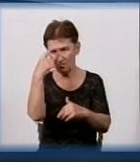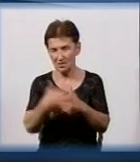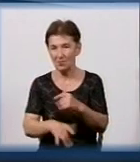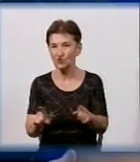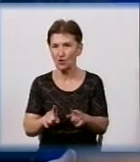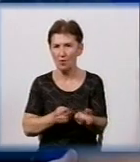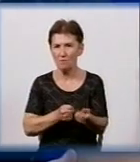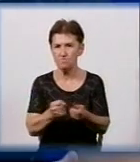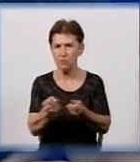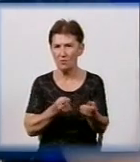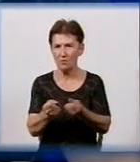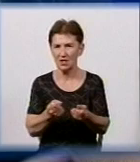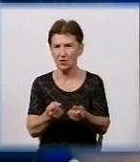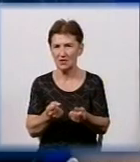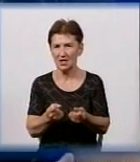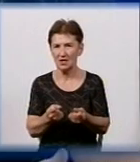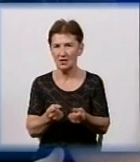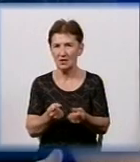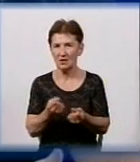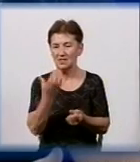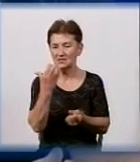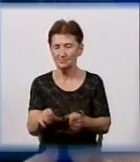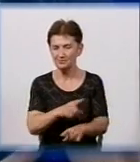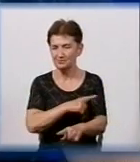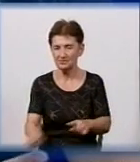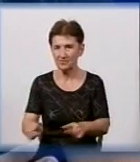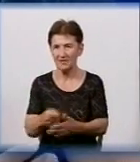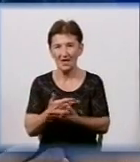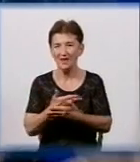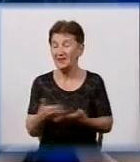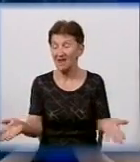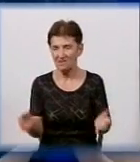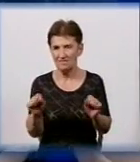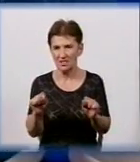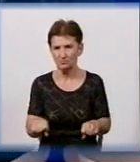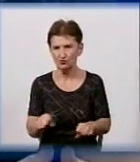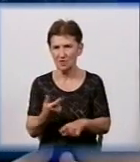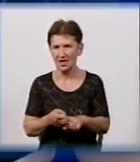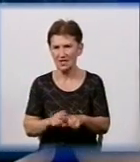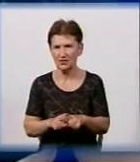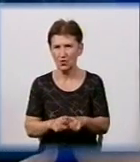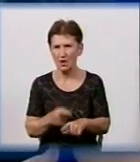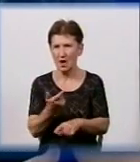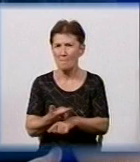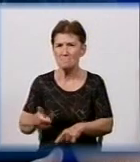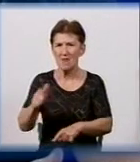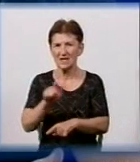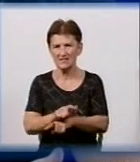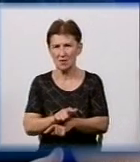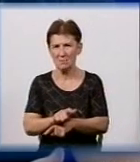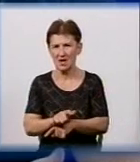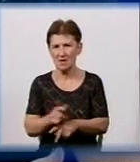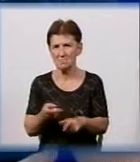на даний момент немає можливості. Ну, це максимально безпасний спосіб розпроцювання